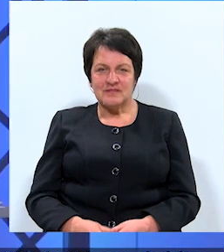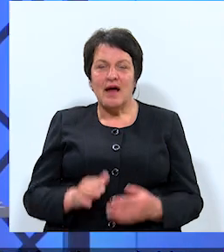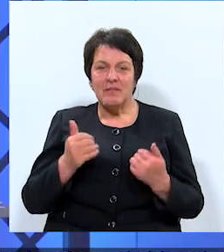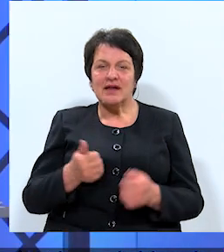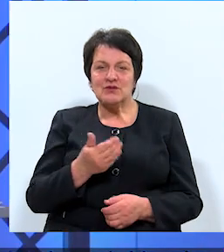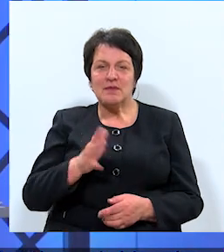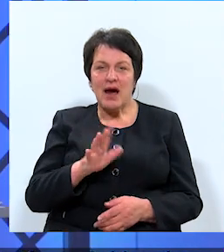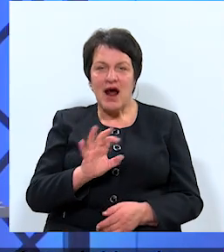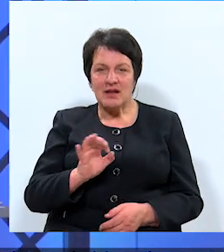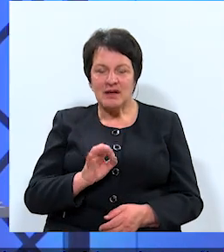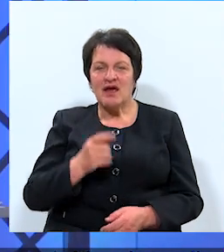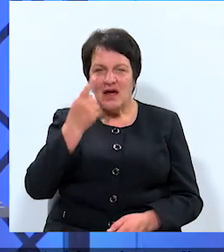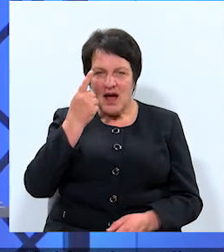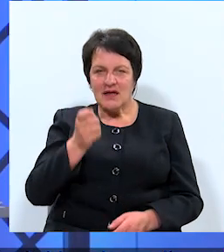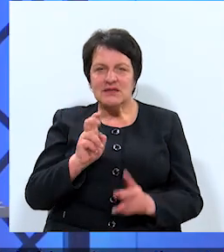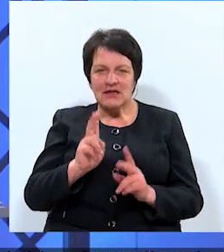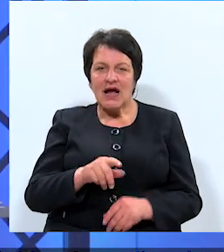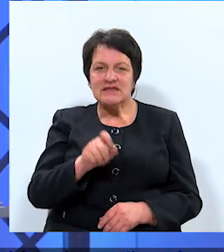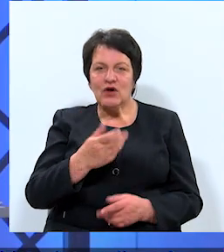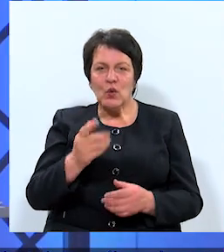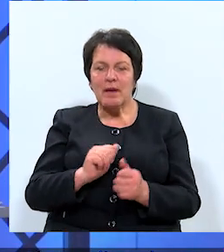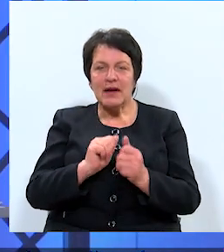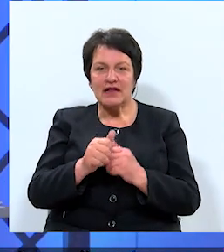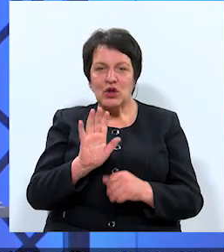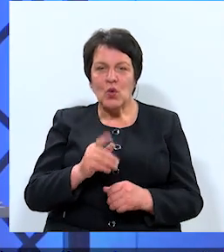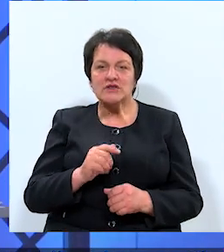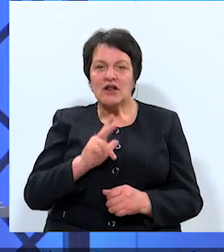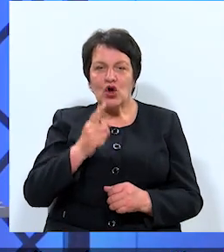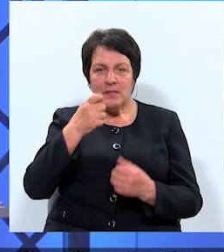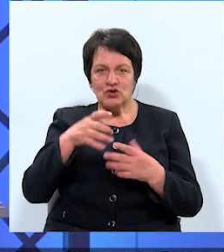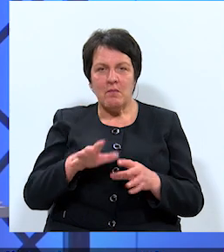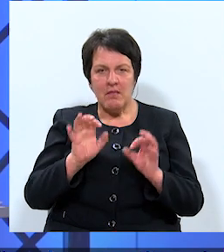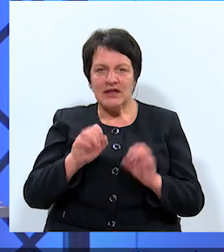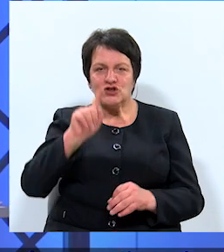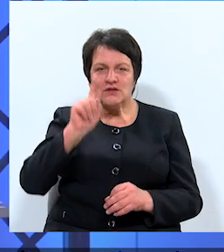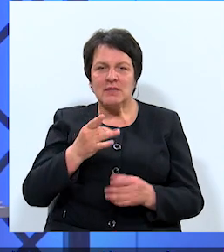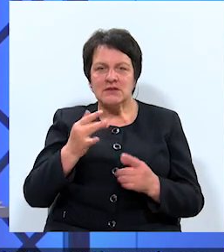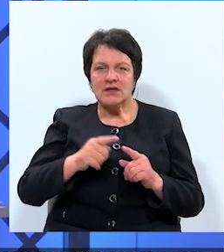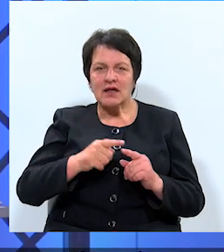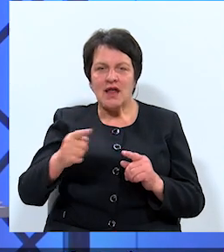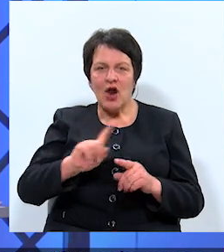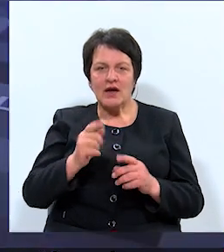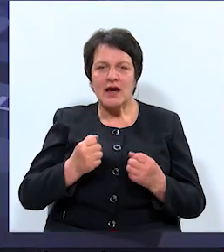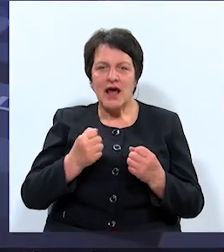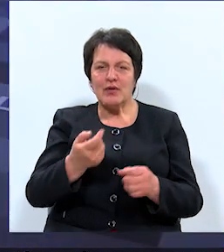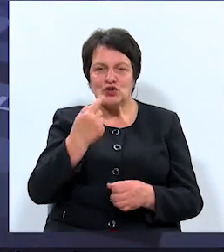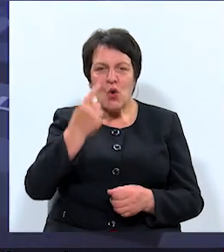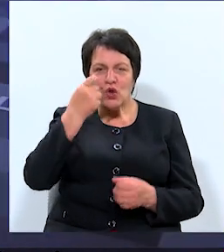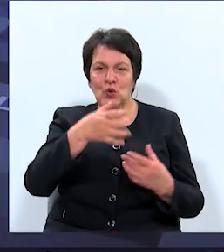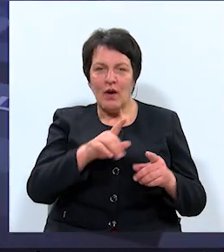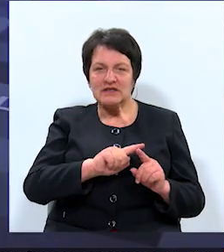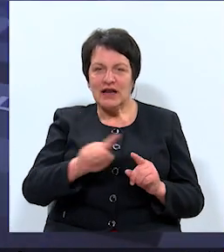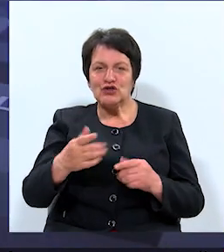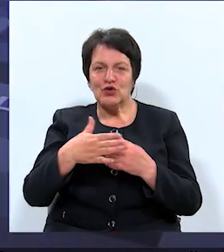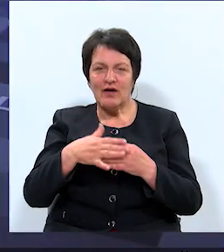Paldies jums par atbildēm. Jāatdzīst, ka cilvēki, kuri pretende uz Daugavpils domi, patiešām zina, cik tāli ir jābrauc no domes līdz